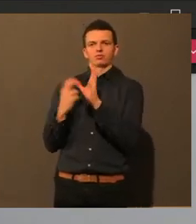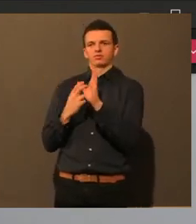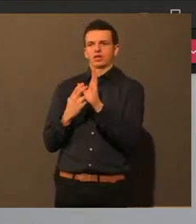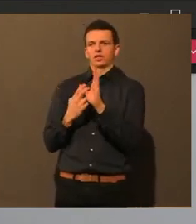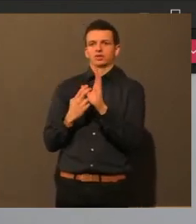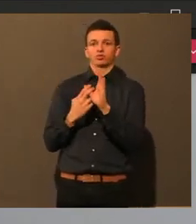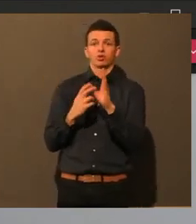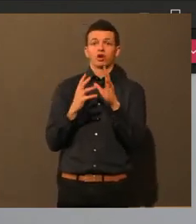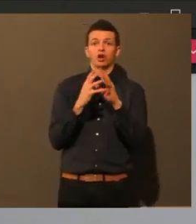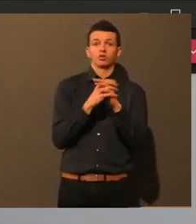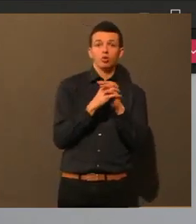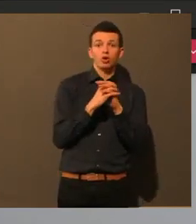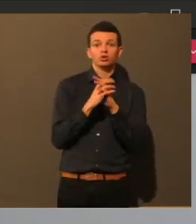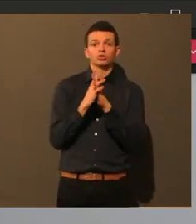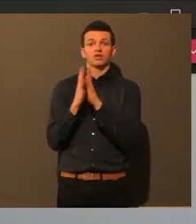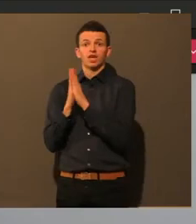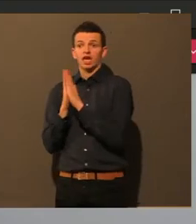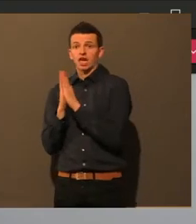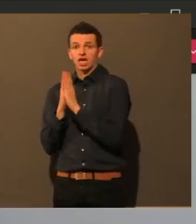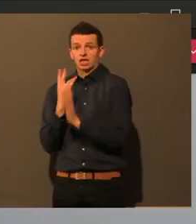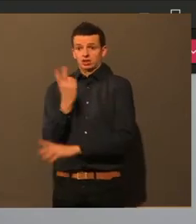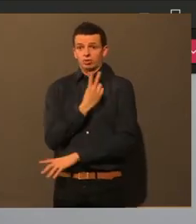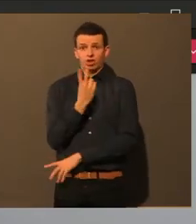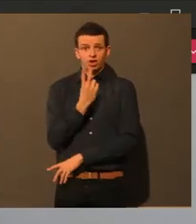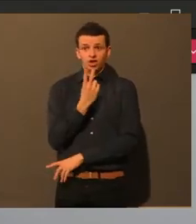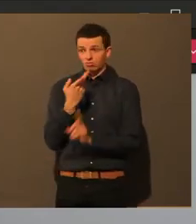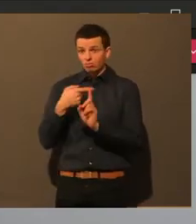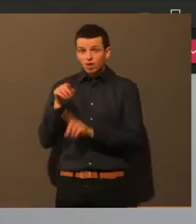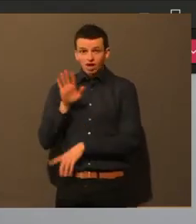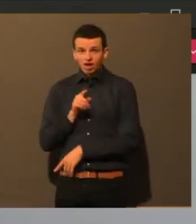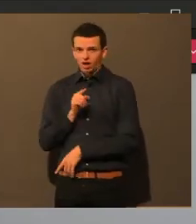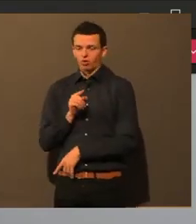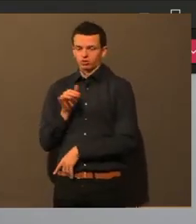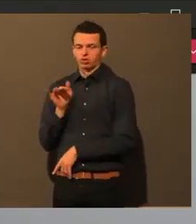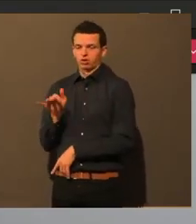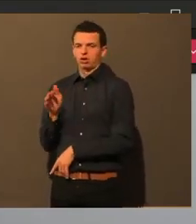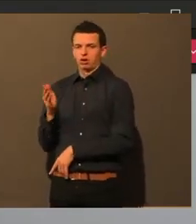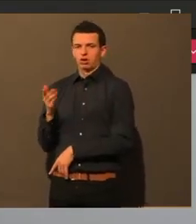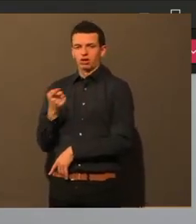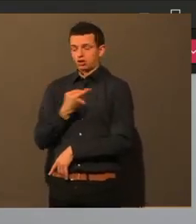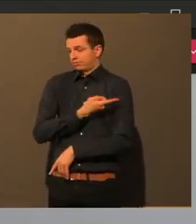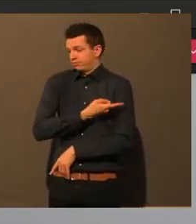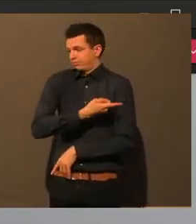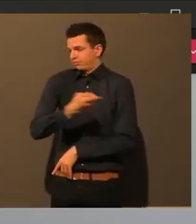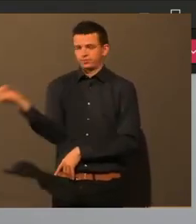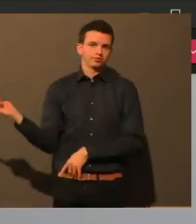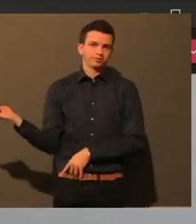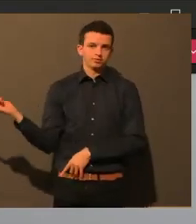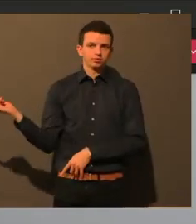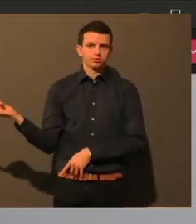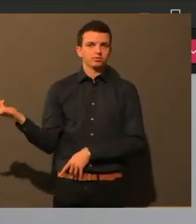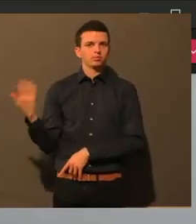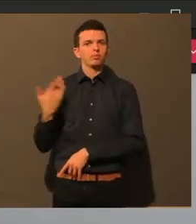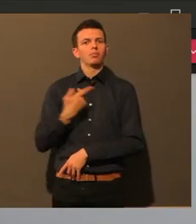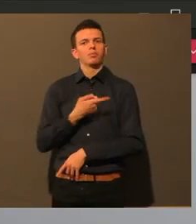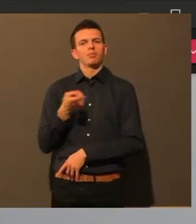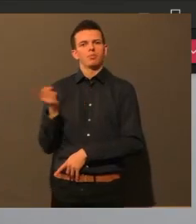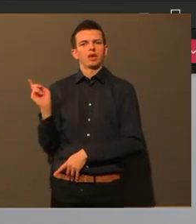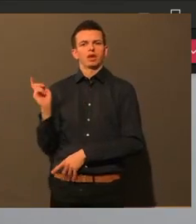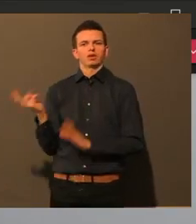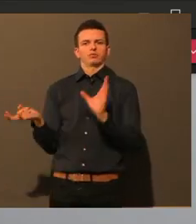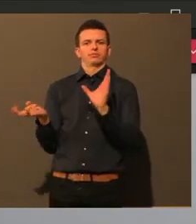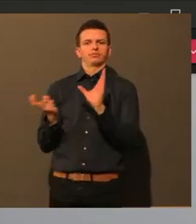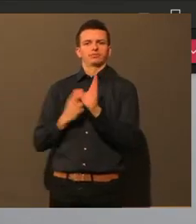evangelisch in Augsburg. dass alle da, die kennen auch ganz viele in sich, bei sich selber, die eben Hilfe